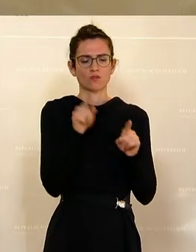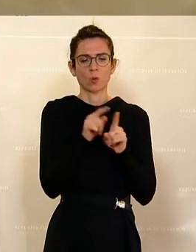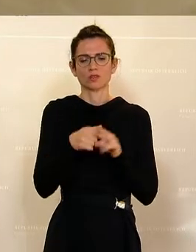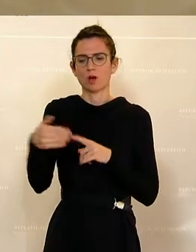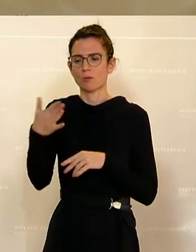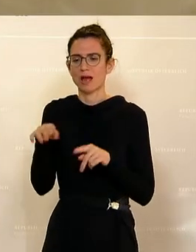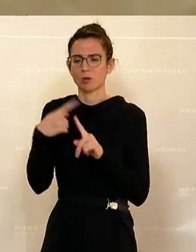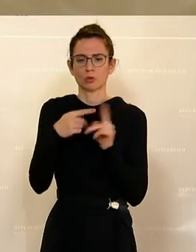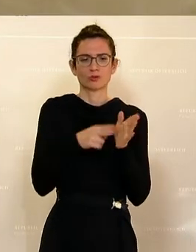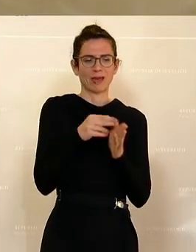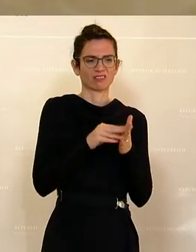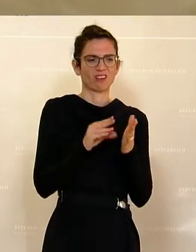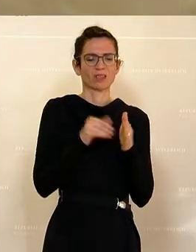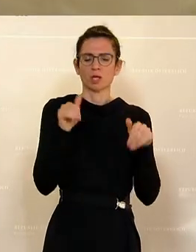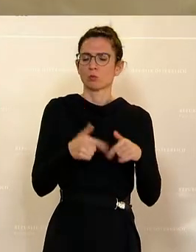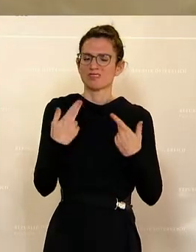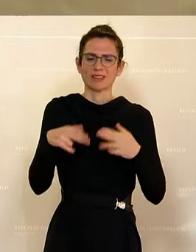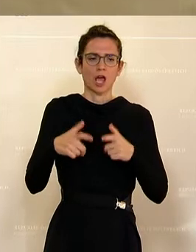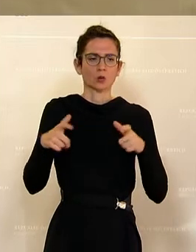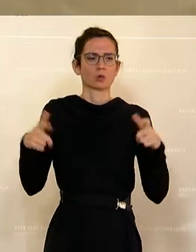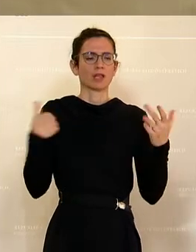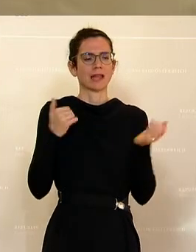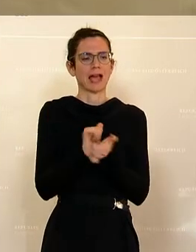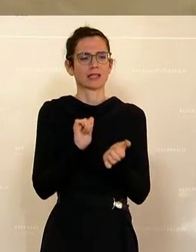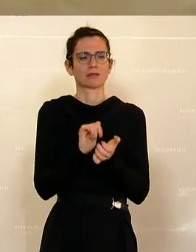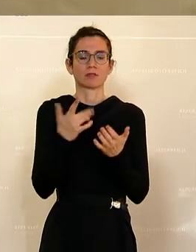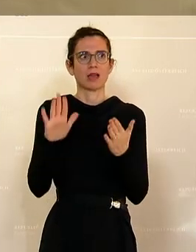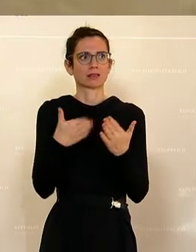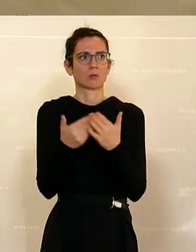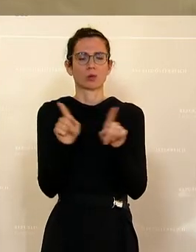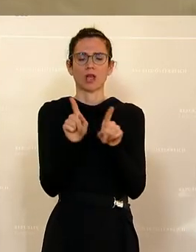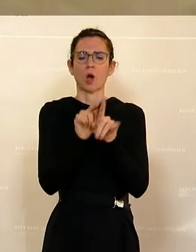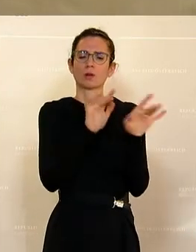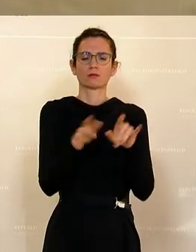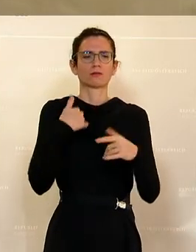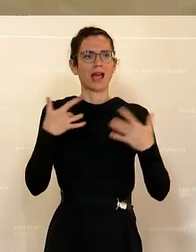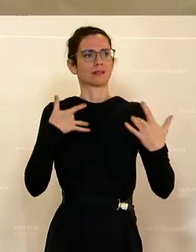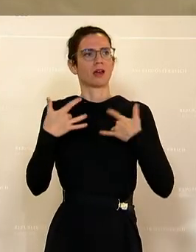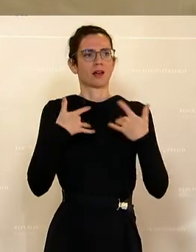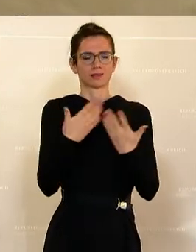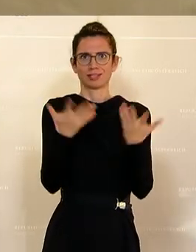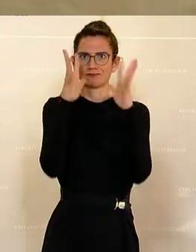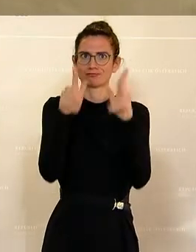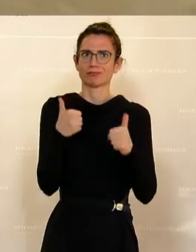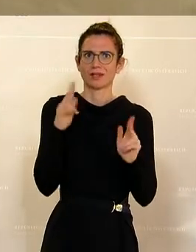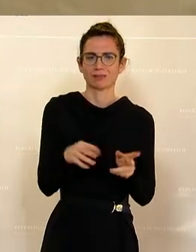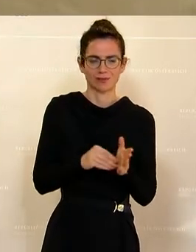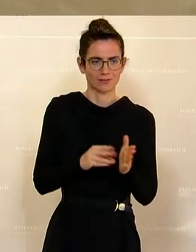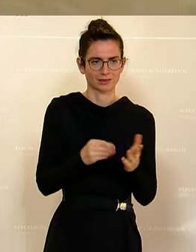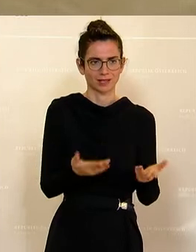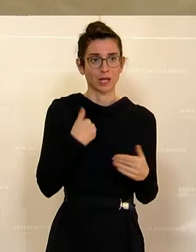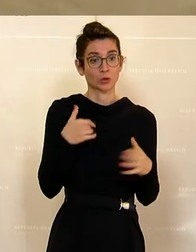-Anlagen muss weiter vorangetrieben werden. Dann ist das Angebot attraktiv und die Bahn attraktiv. In diesem Sinne, glaube ich, geht es um eine